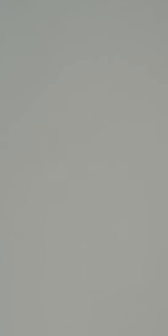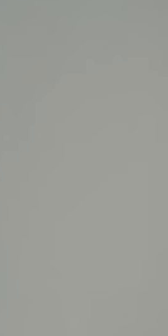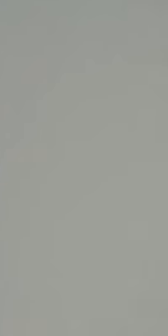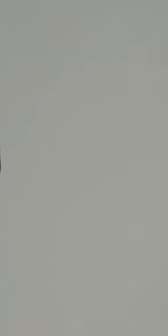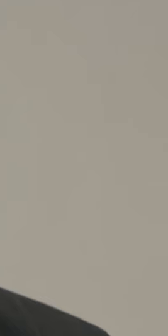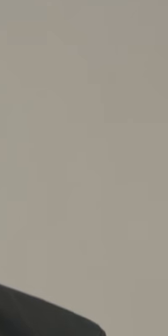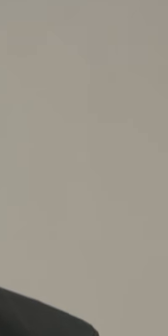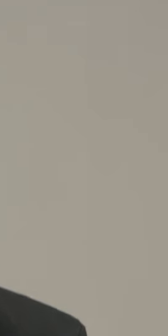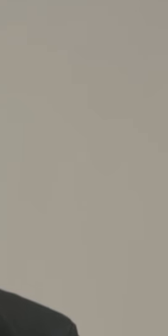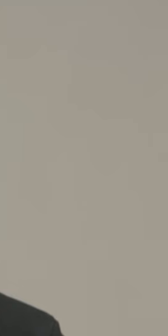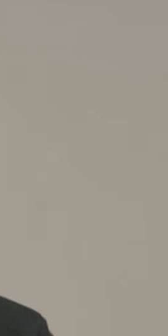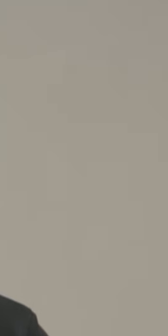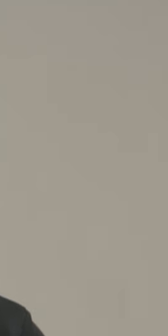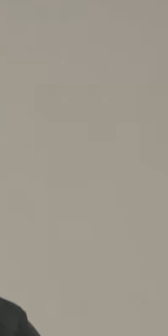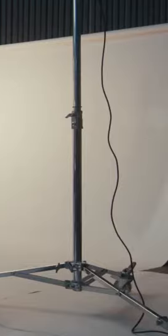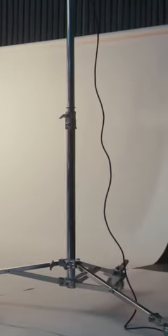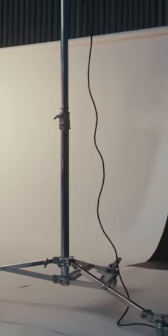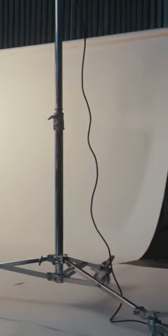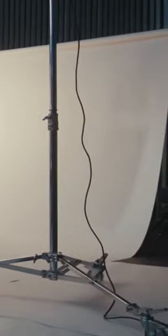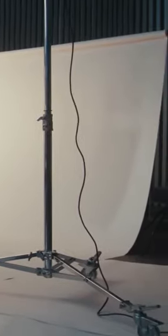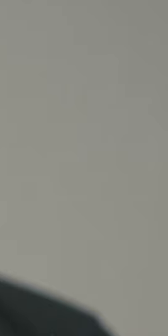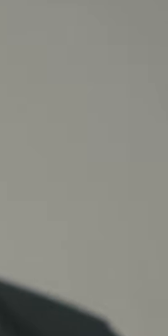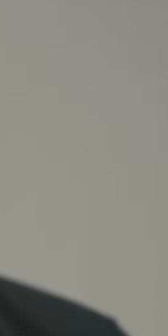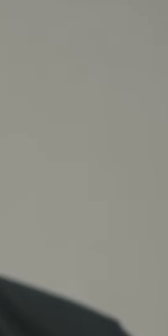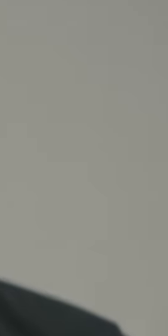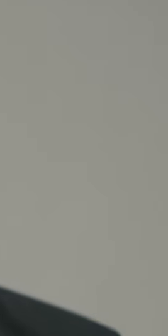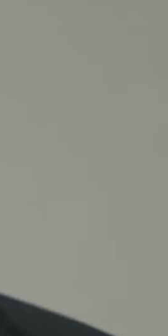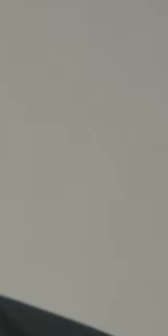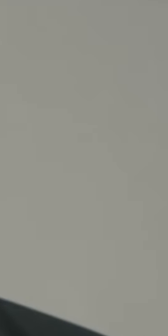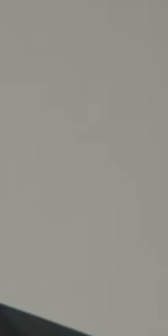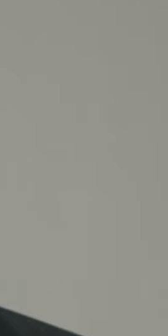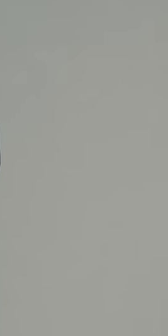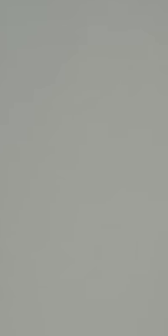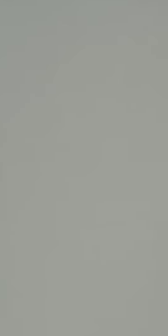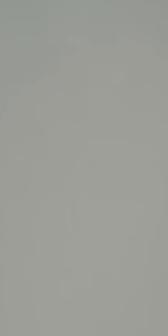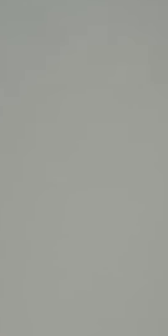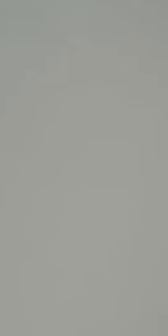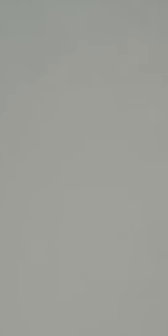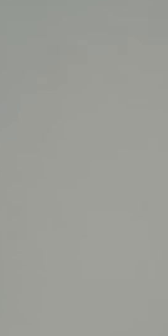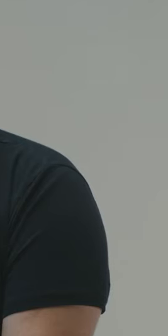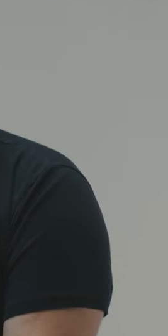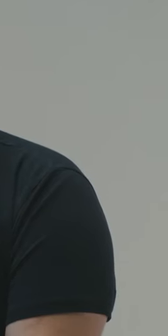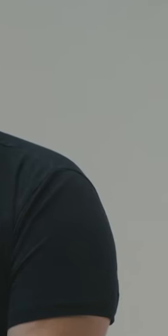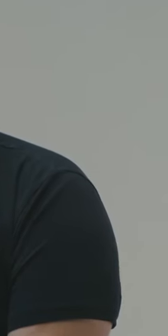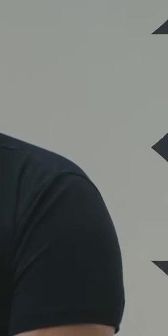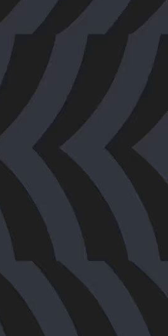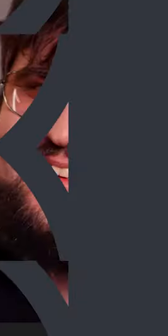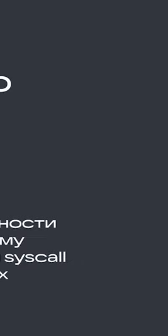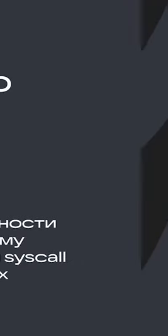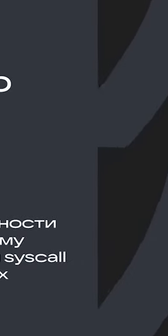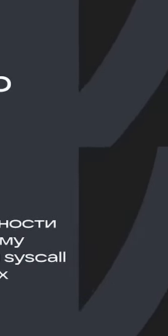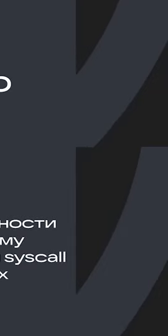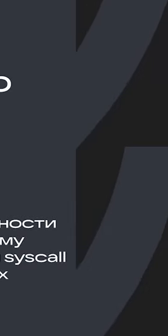еще не делали и дальше все как в тумане хоть я здесь как попасть в мою команду сложно не сдавайся